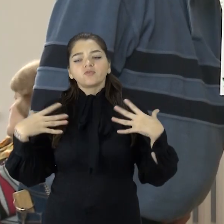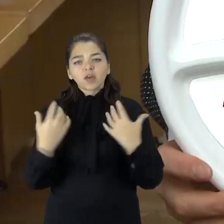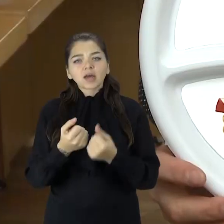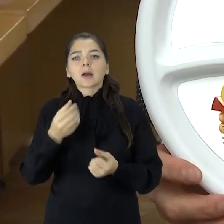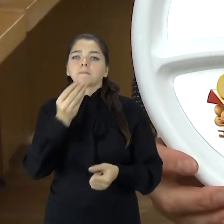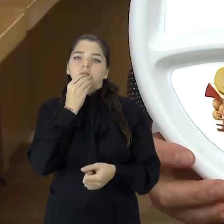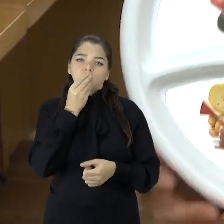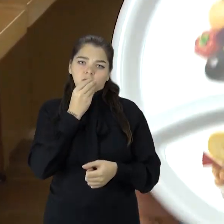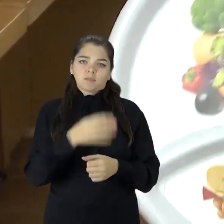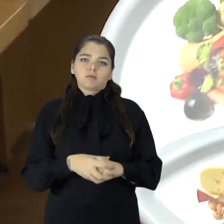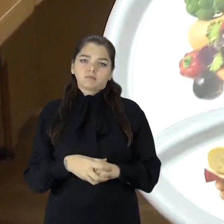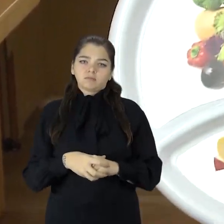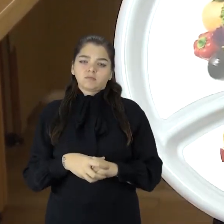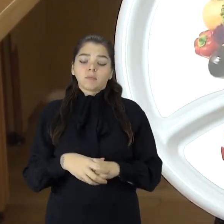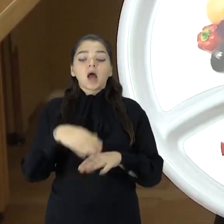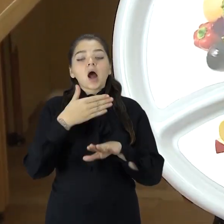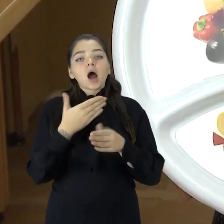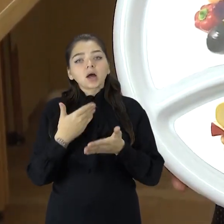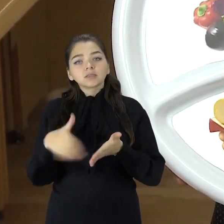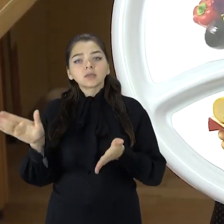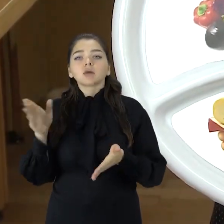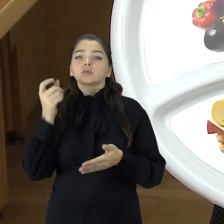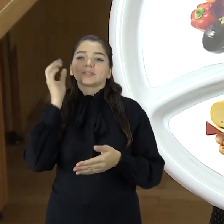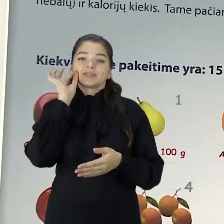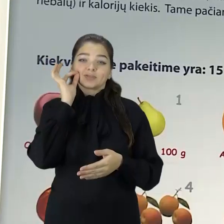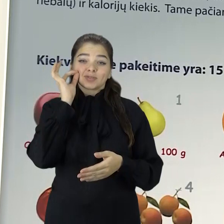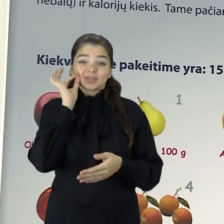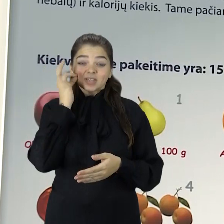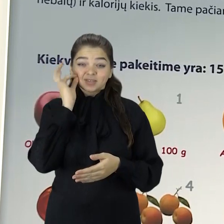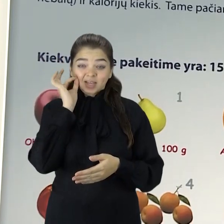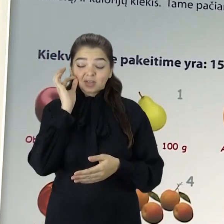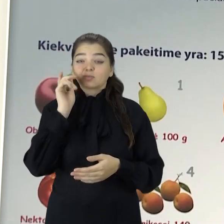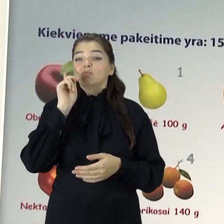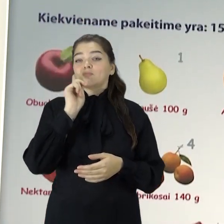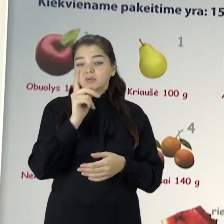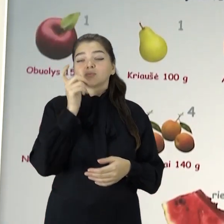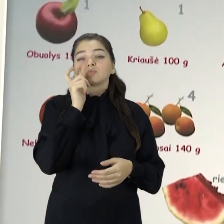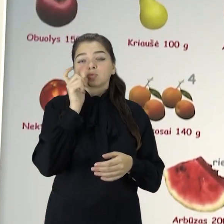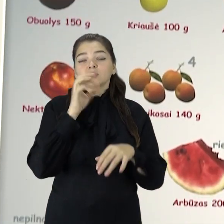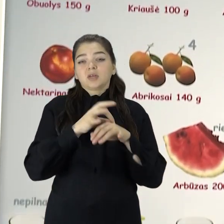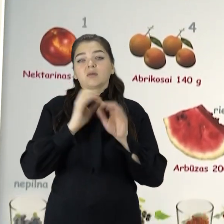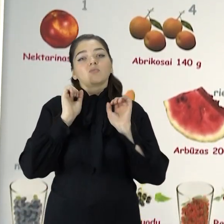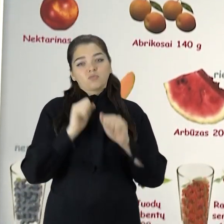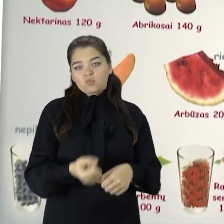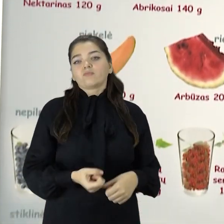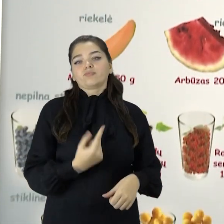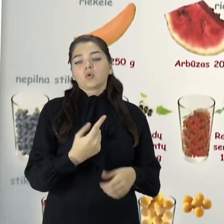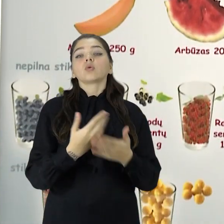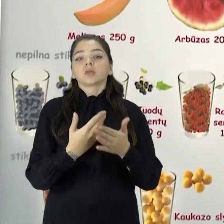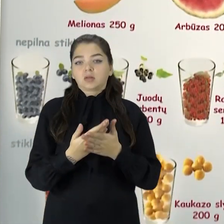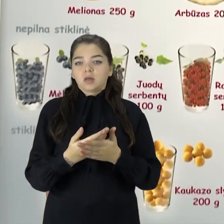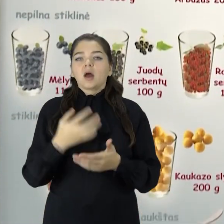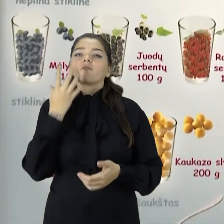medikų labai svarbi sveika su balansuota mytyba. Atsisakius saldainių dar nereiškia, susirkti cukrinių diabetų riziką su